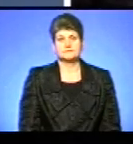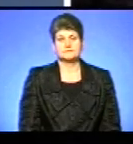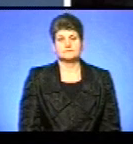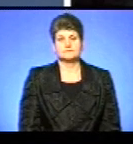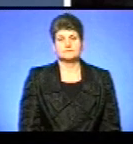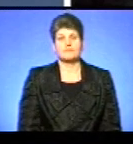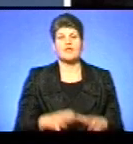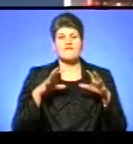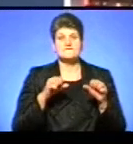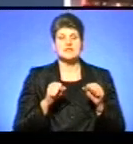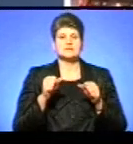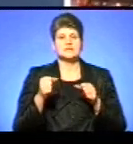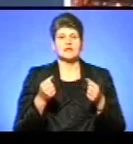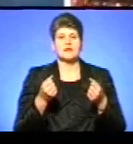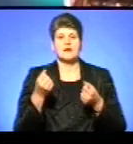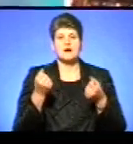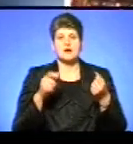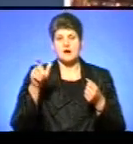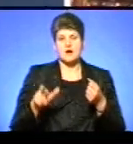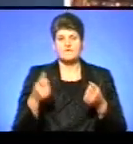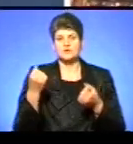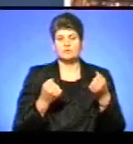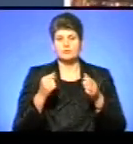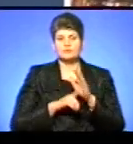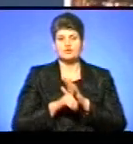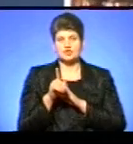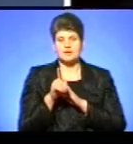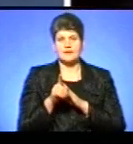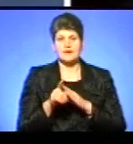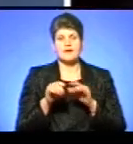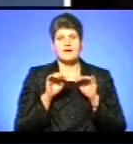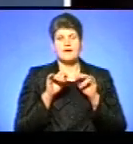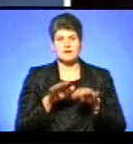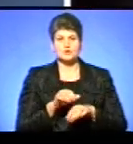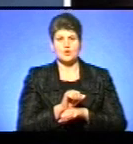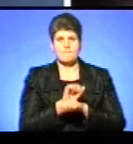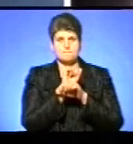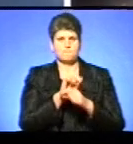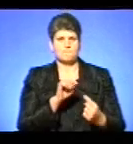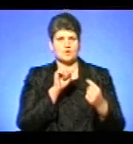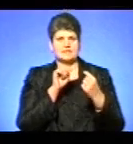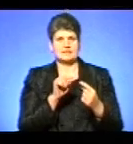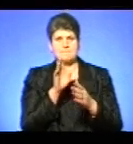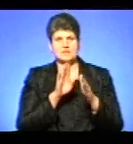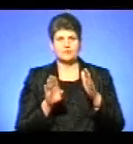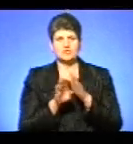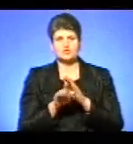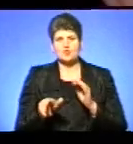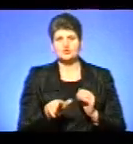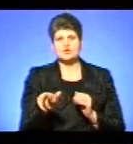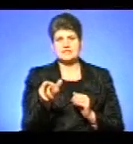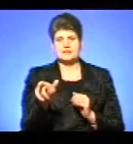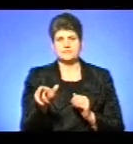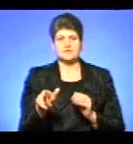Власники автомобілів на євро-номерах розпочали безстрокову акцію протесту на Підволочийському шосе. Ви додати один ранку